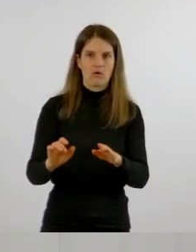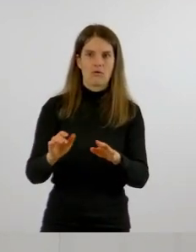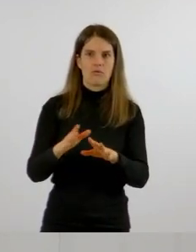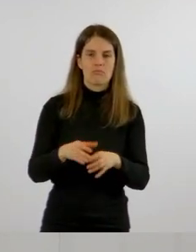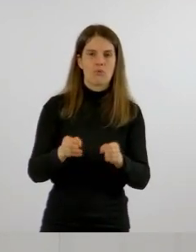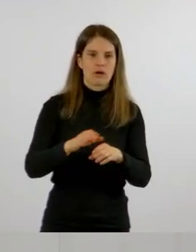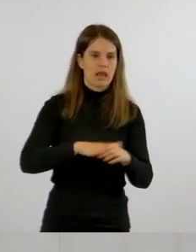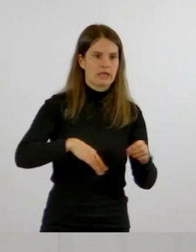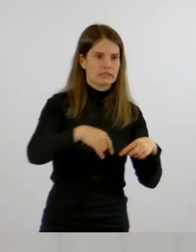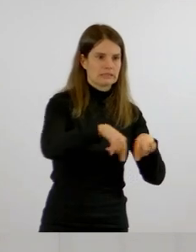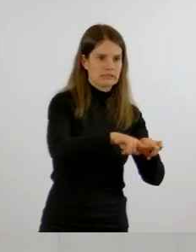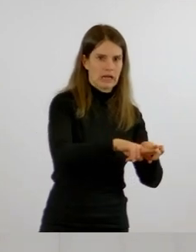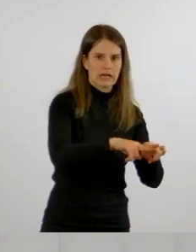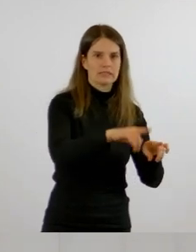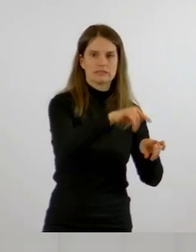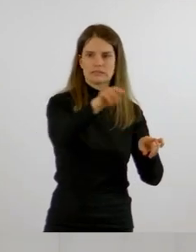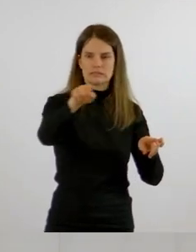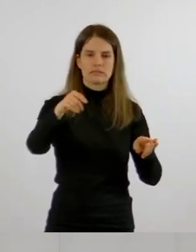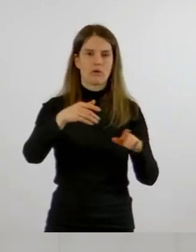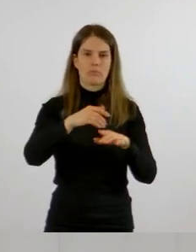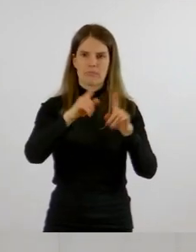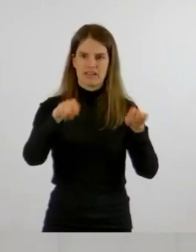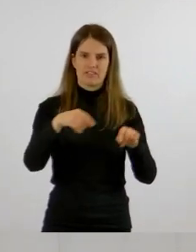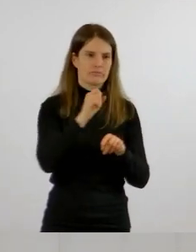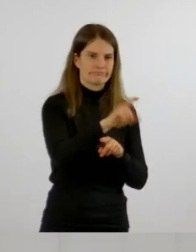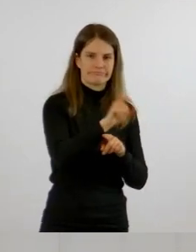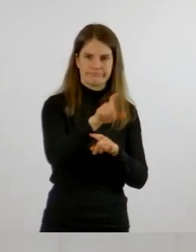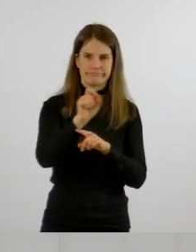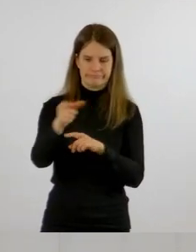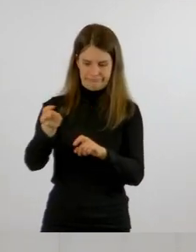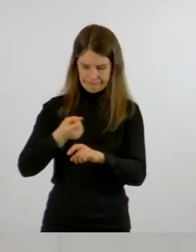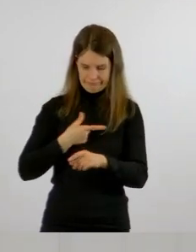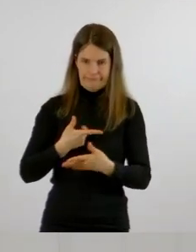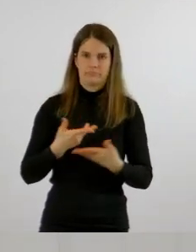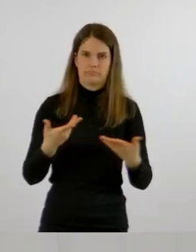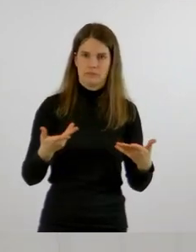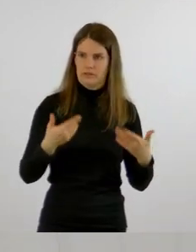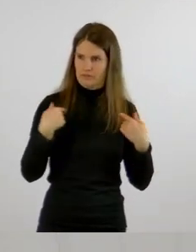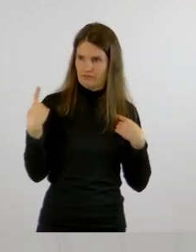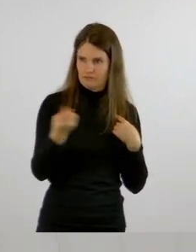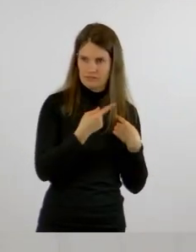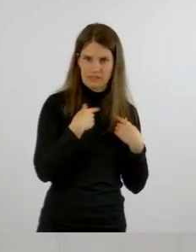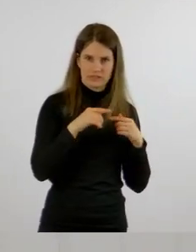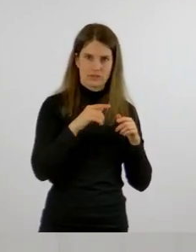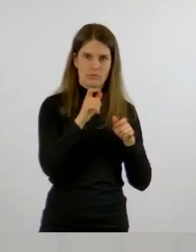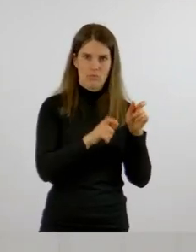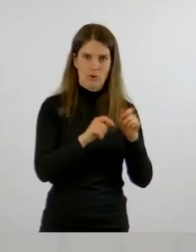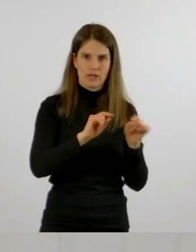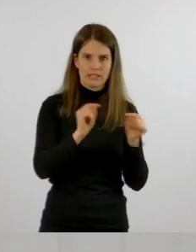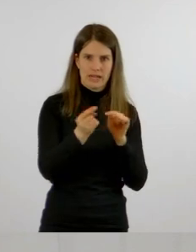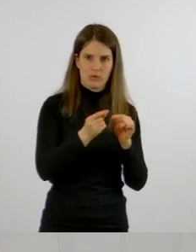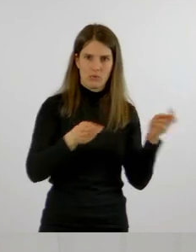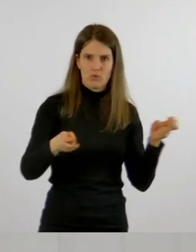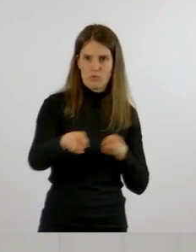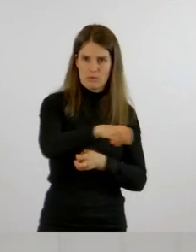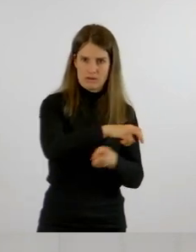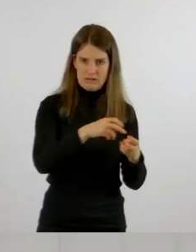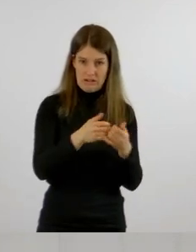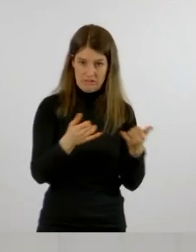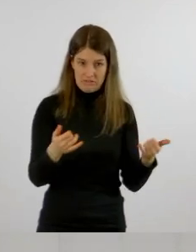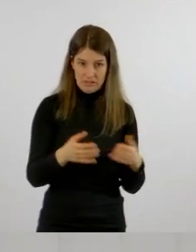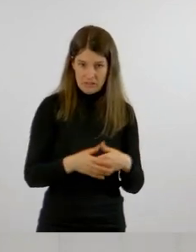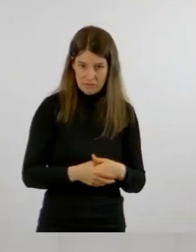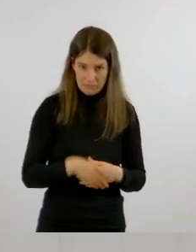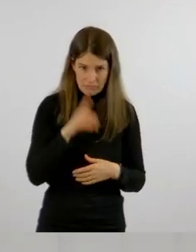Burgenlandkreis und ich auch erhalten haben, angesprochen, wie wir jetzt mit dem Bürgerdialog umgehen. Wir gehen